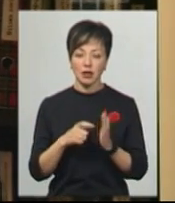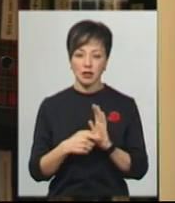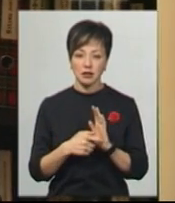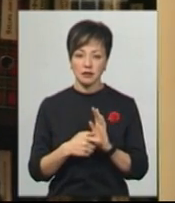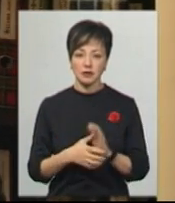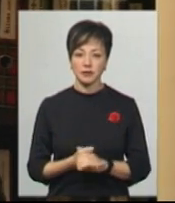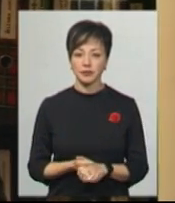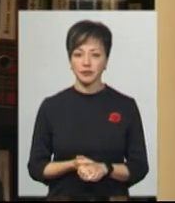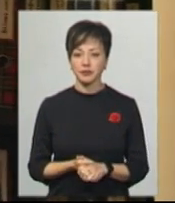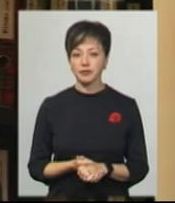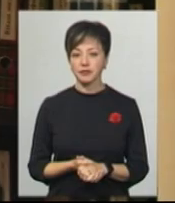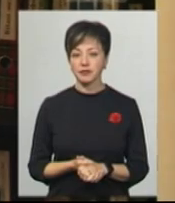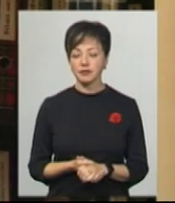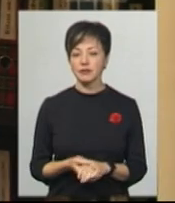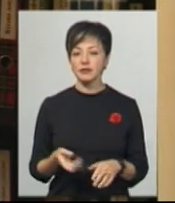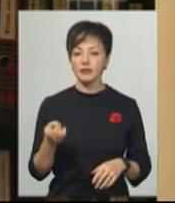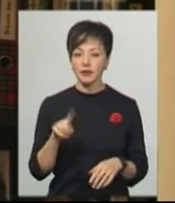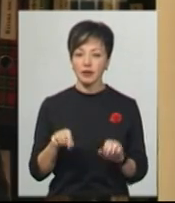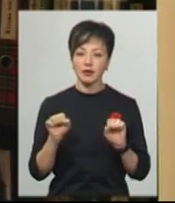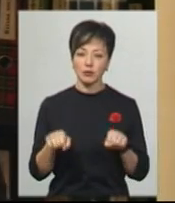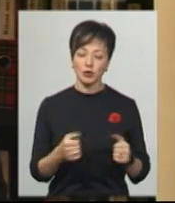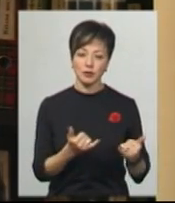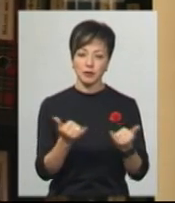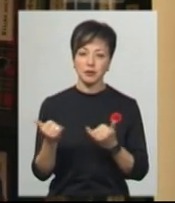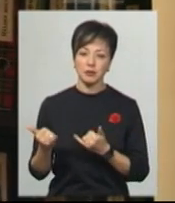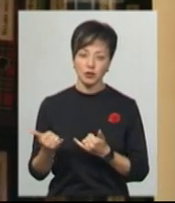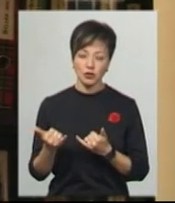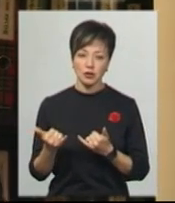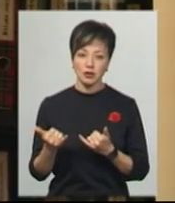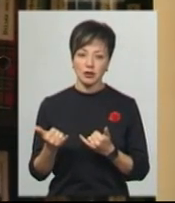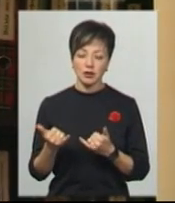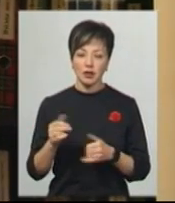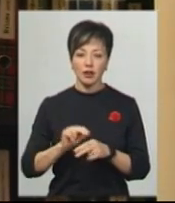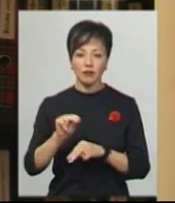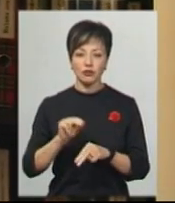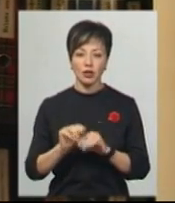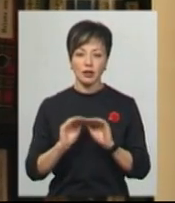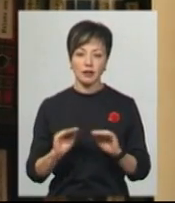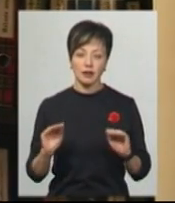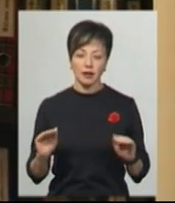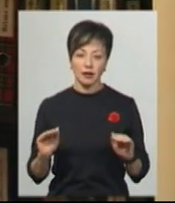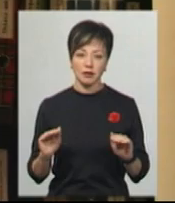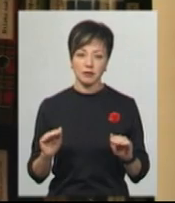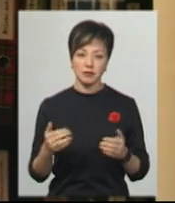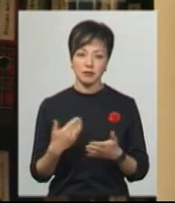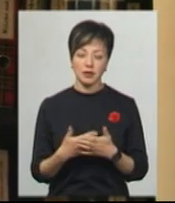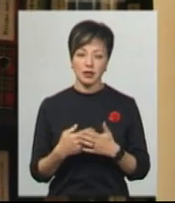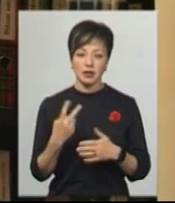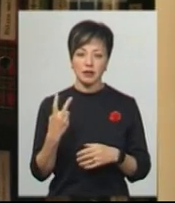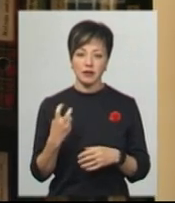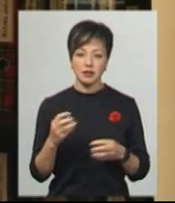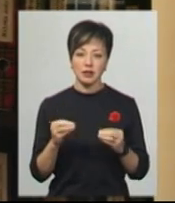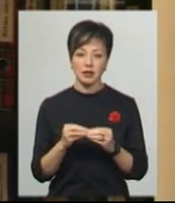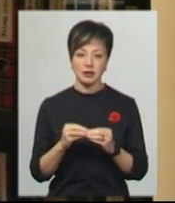двох гімназіях, тому зможемо забезпечити навчання дітей близько 210